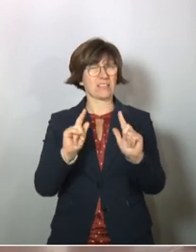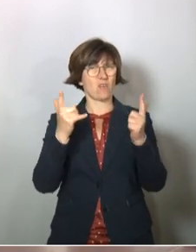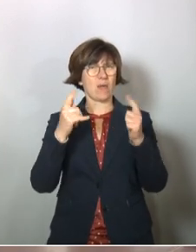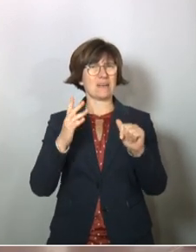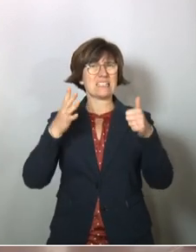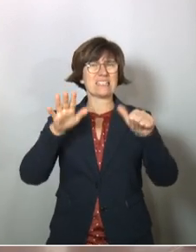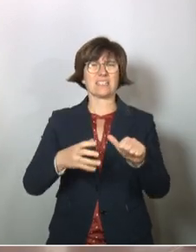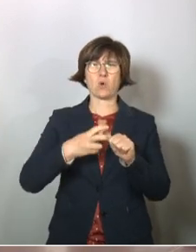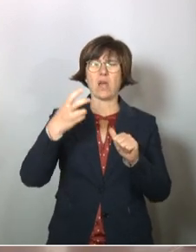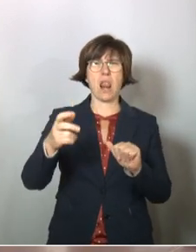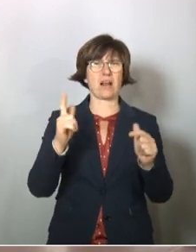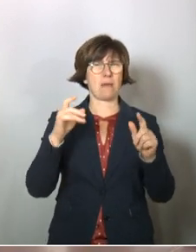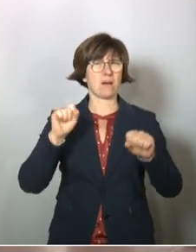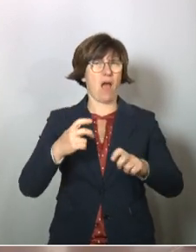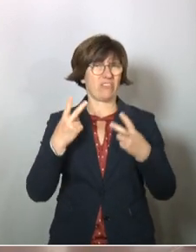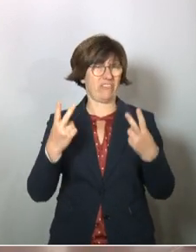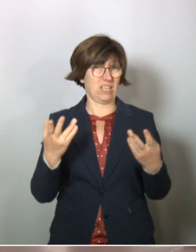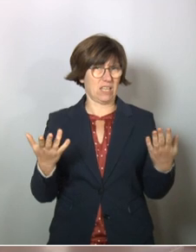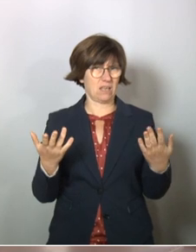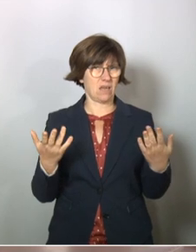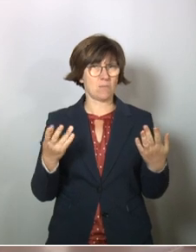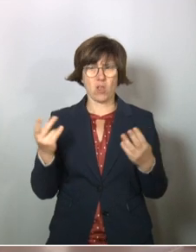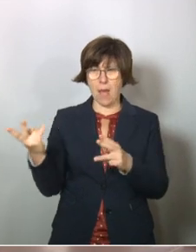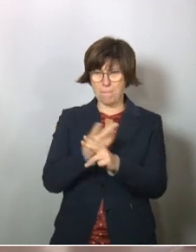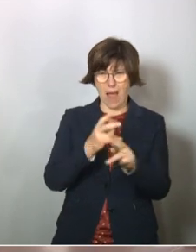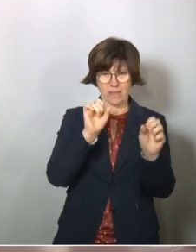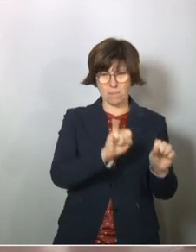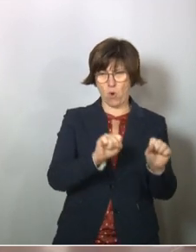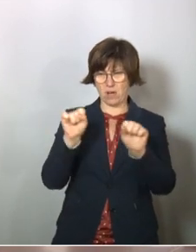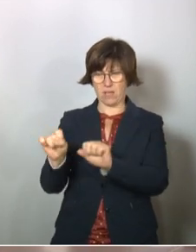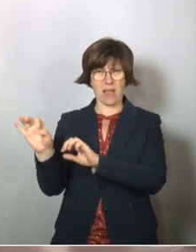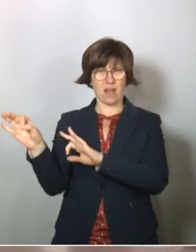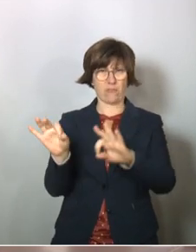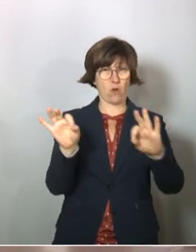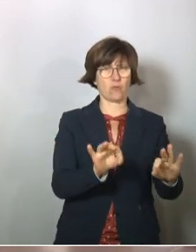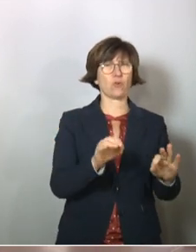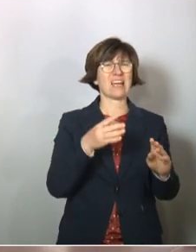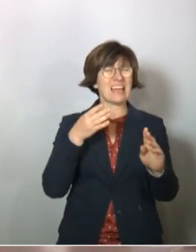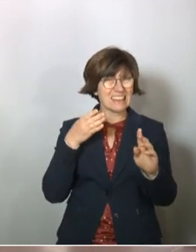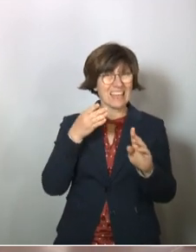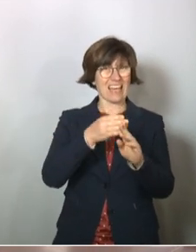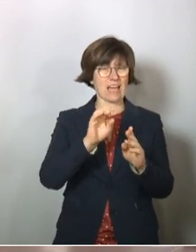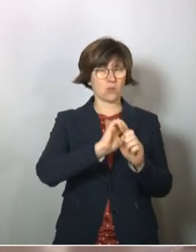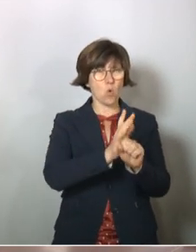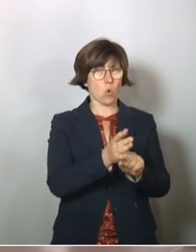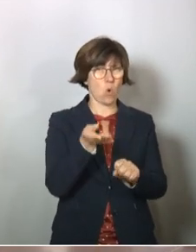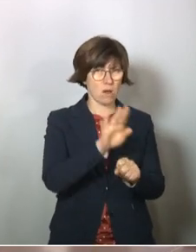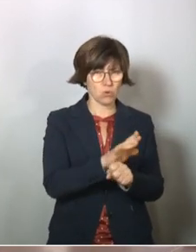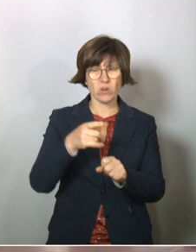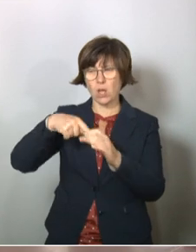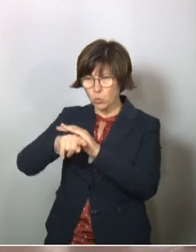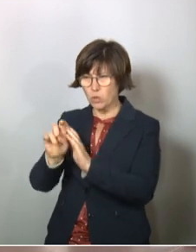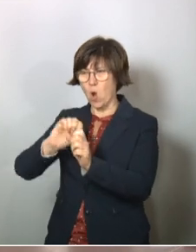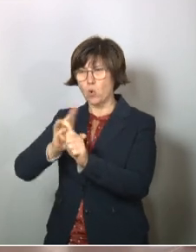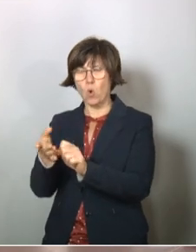Monate länger zu leben kann sehr wichtig sein. Also beide Varianten hätte ich eingeführt. Direkt an Corona geschrieben oder durch Coronavirus früher